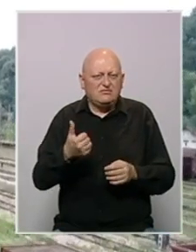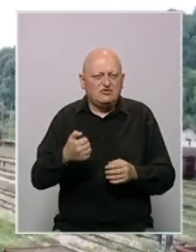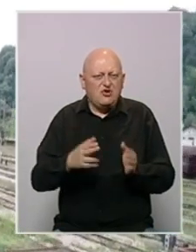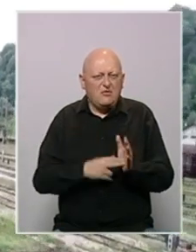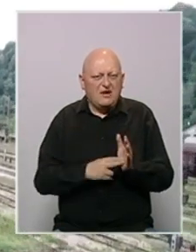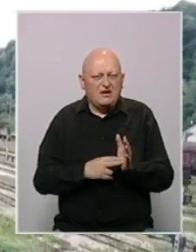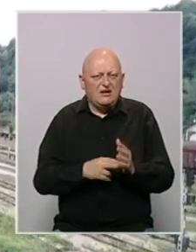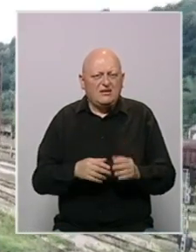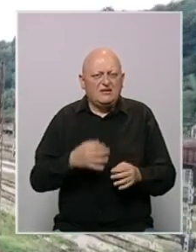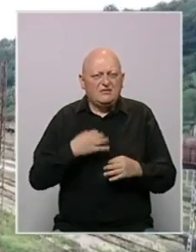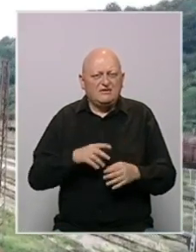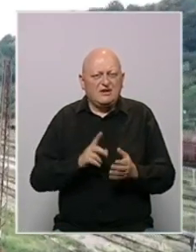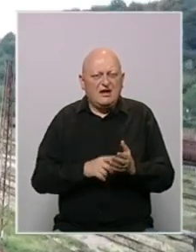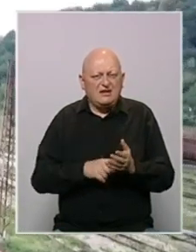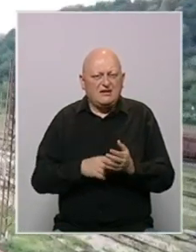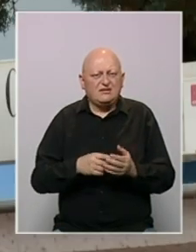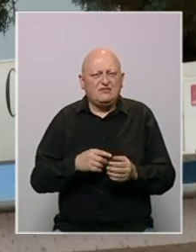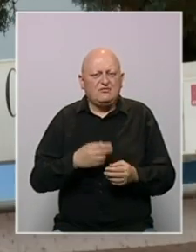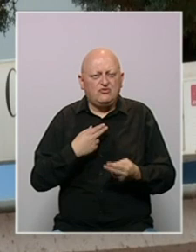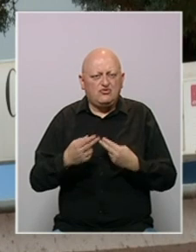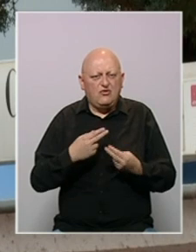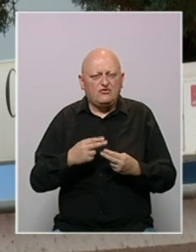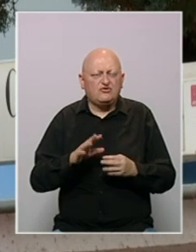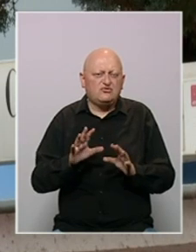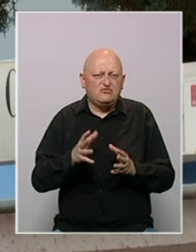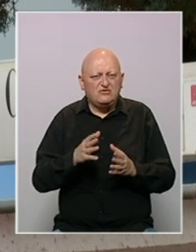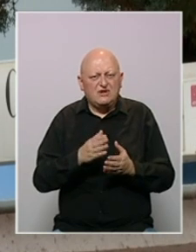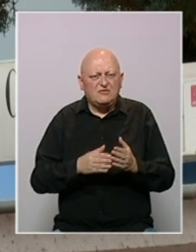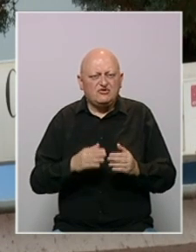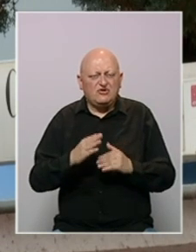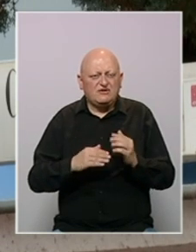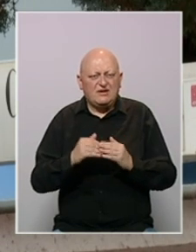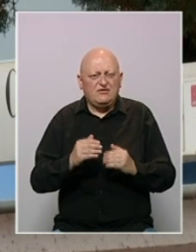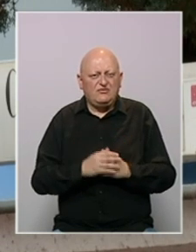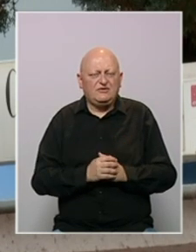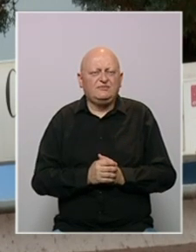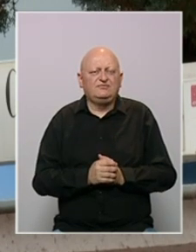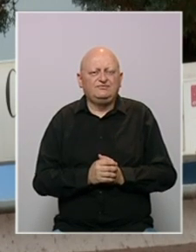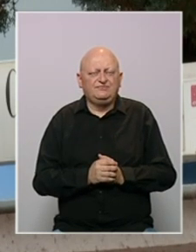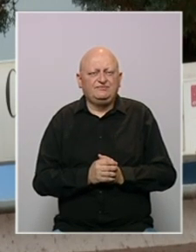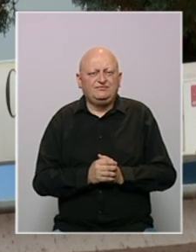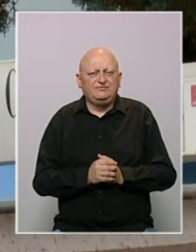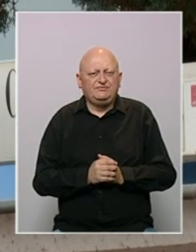maraka. Predstavnici sindikata postignutim dogovorom su dijelimično zadovoljni.